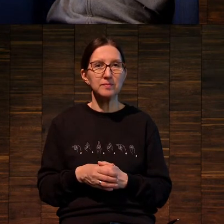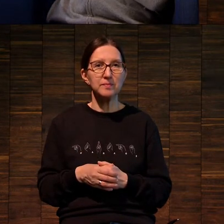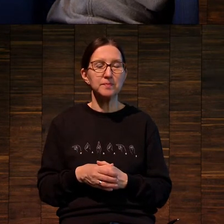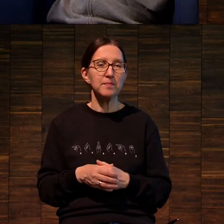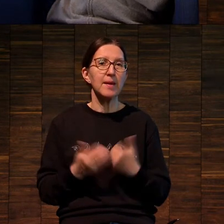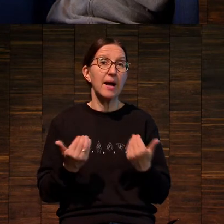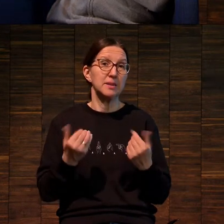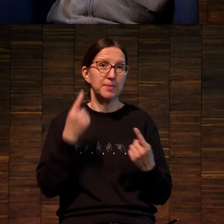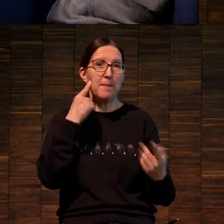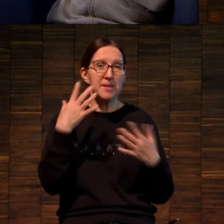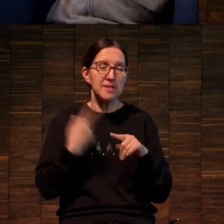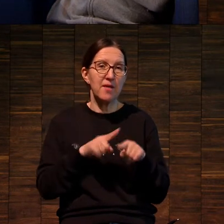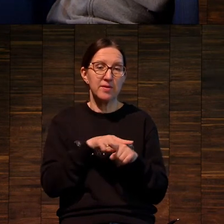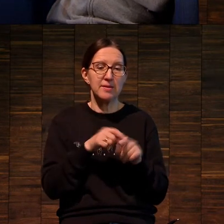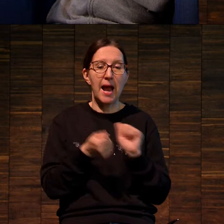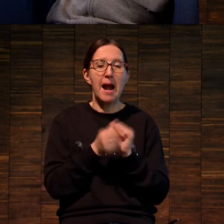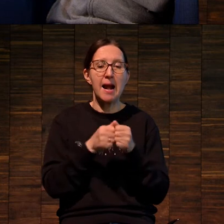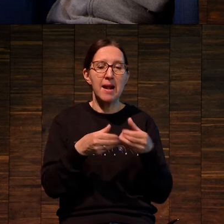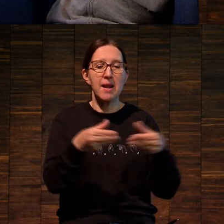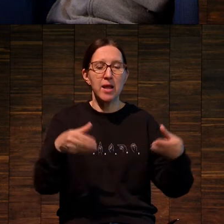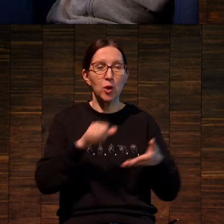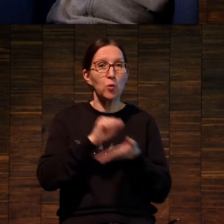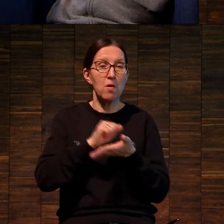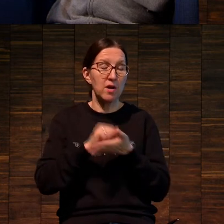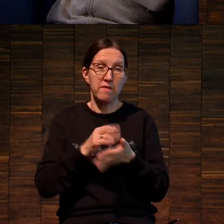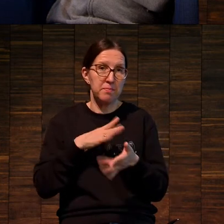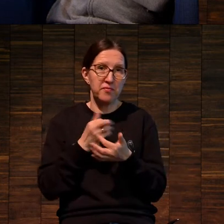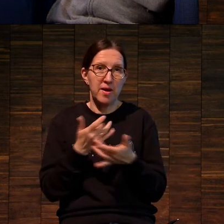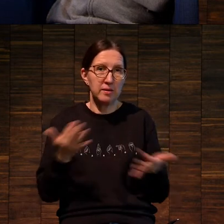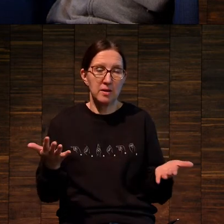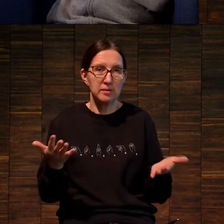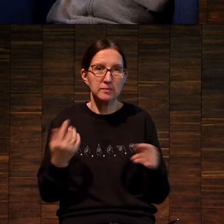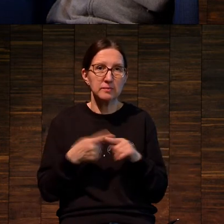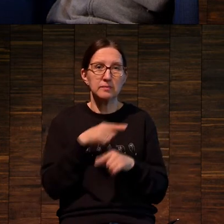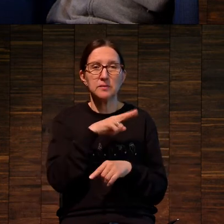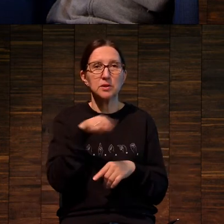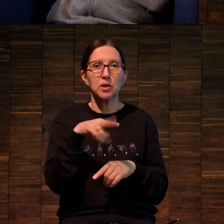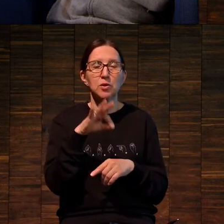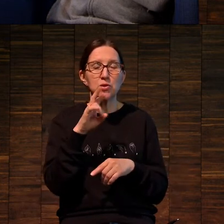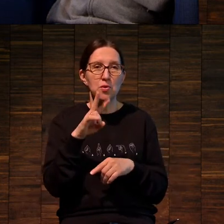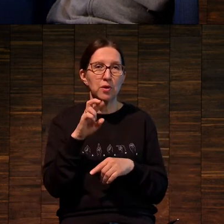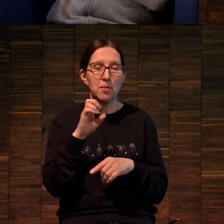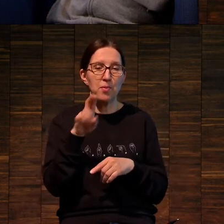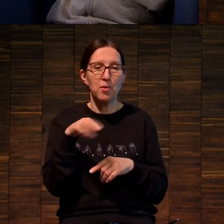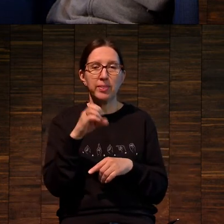чтобы просто представлять, что литография бывает разной. Это Джон Балдесари.